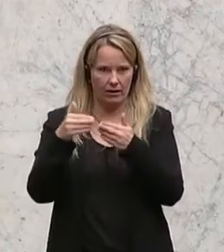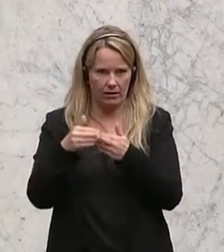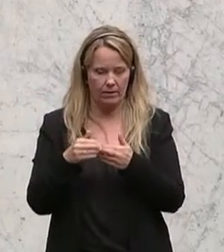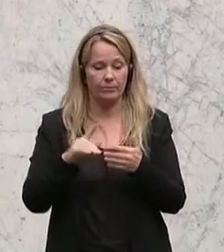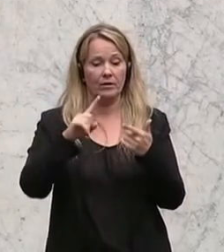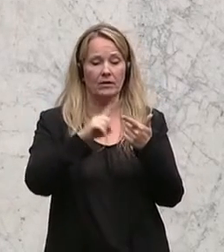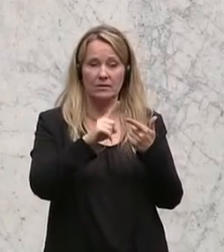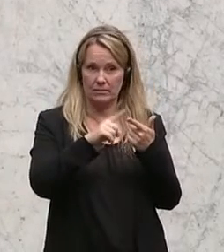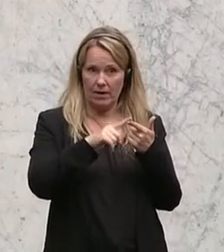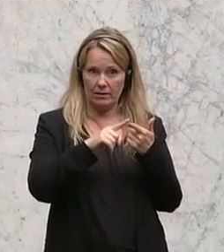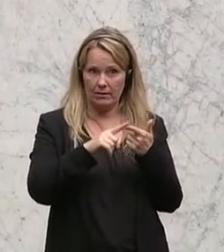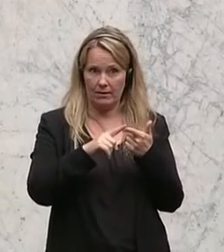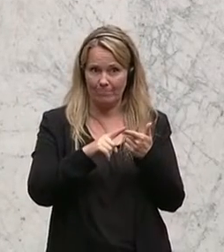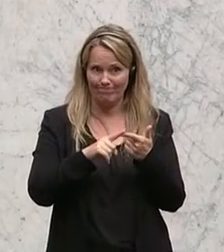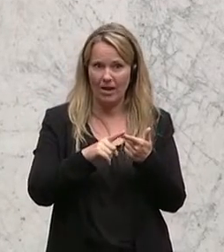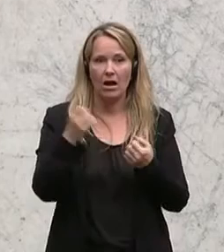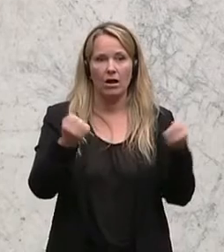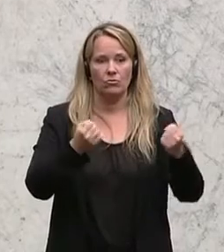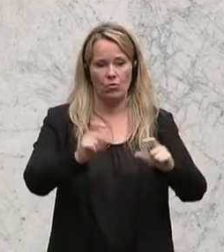Punkt betrifft die Kennzeichen.